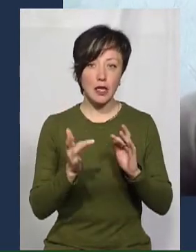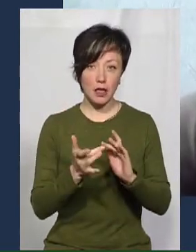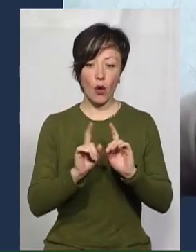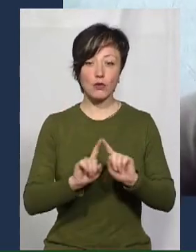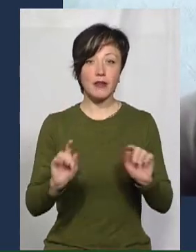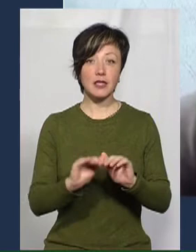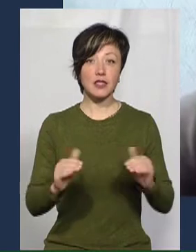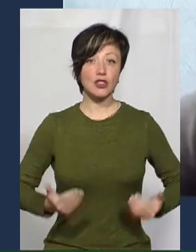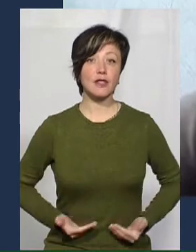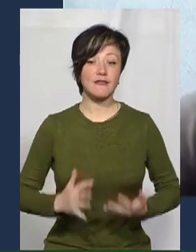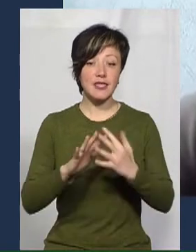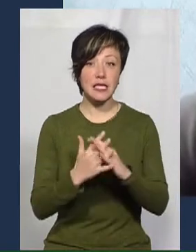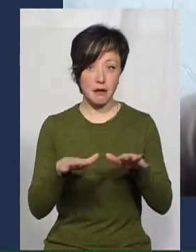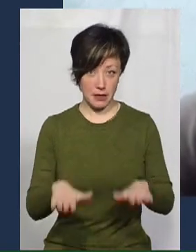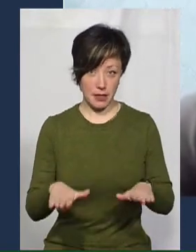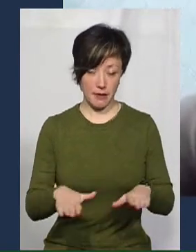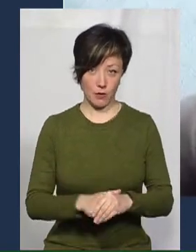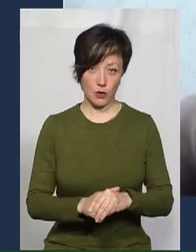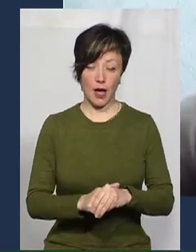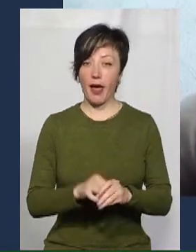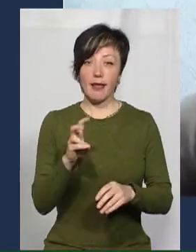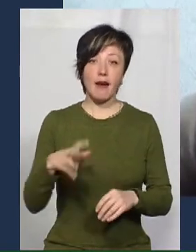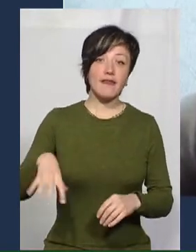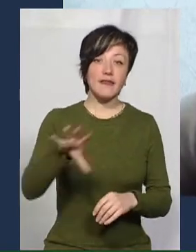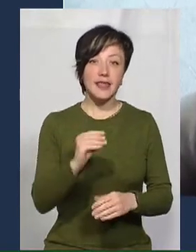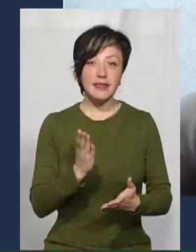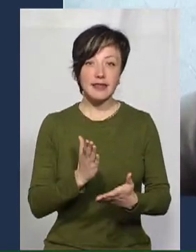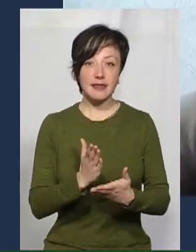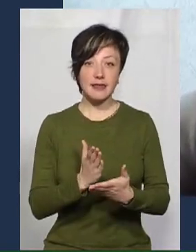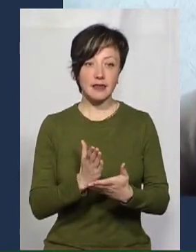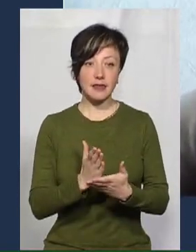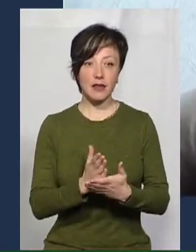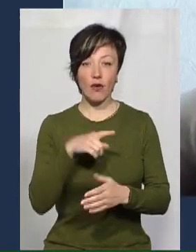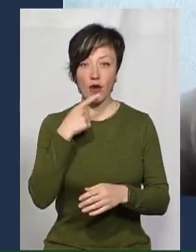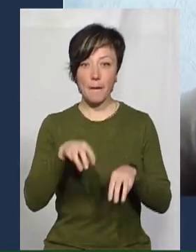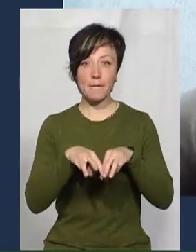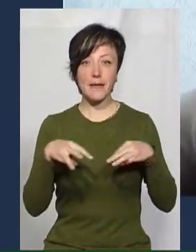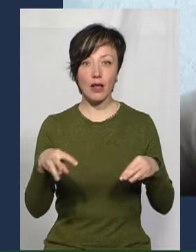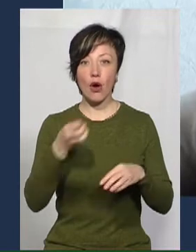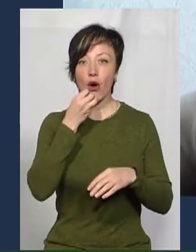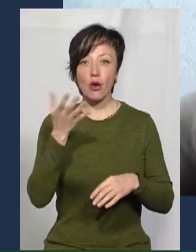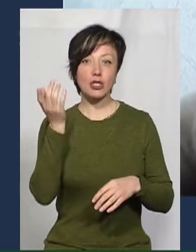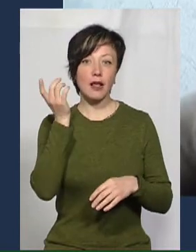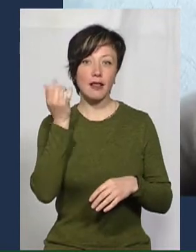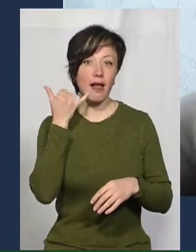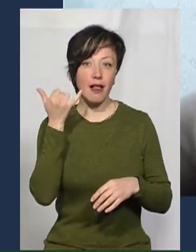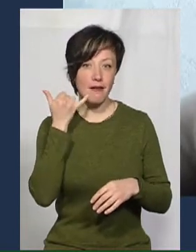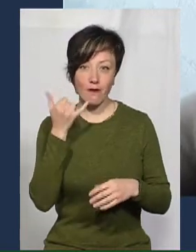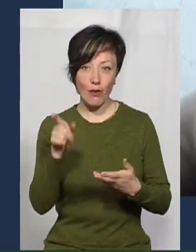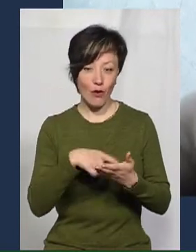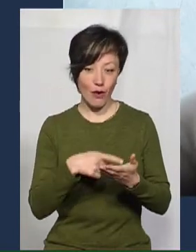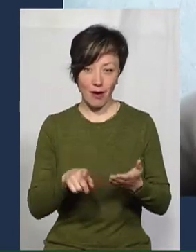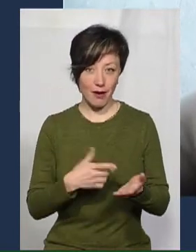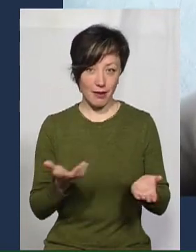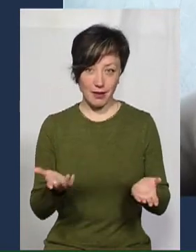особливо ті діти, які живуть в сільській місцевості. Не всіх, як говорить міністерка, хороші телефони, і не всі